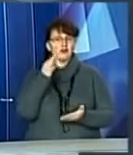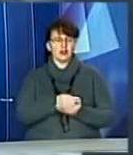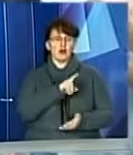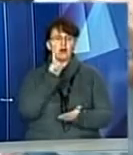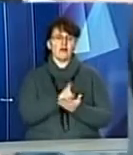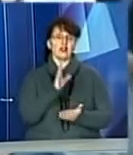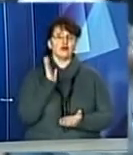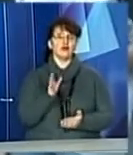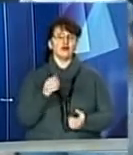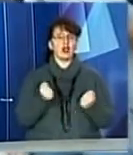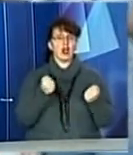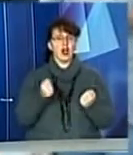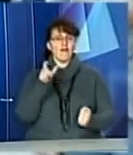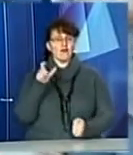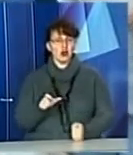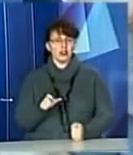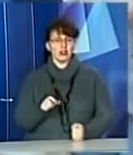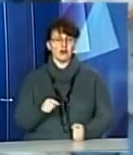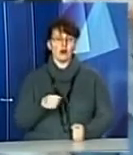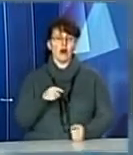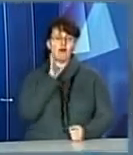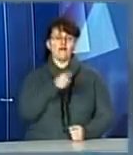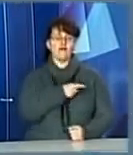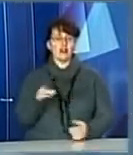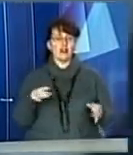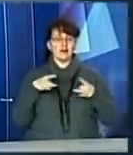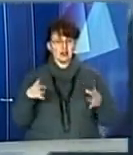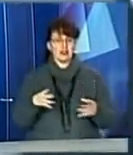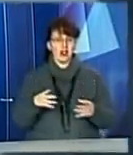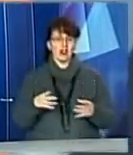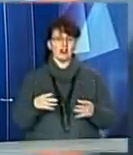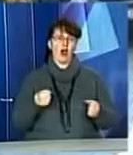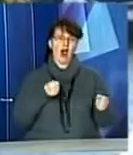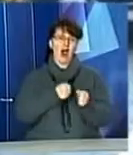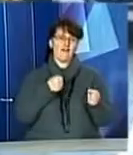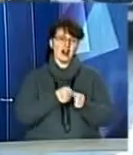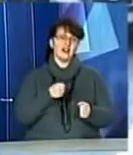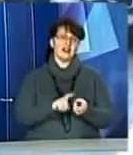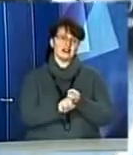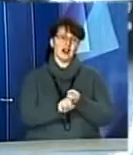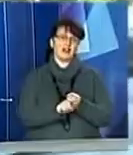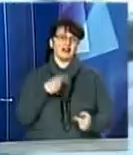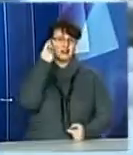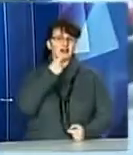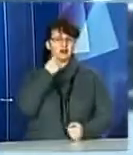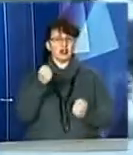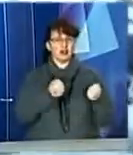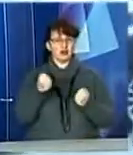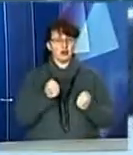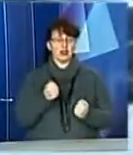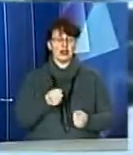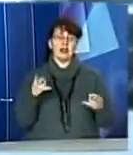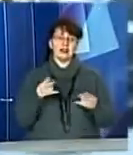водії. Адже в період свят найбільше аварій стається через нетверезих кермувальників. Радять і подбати про безпеку власних